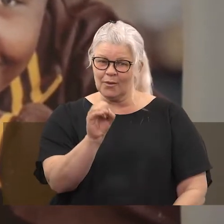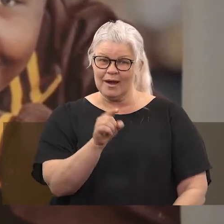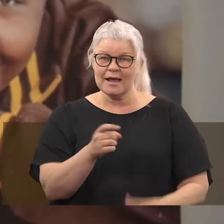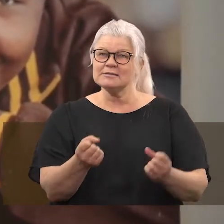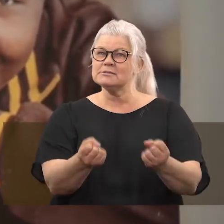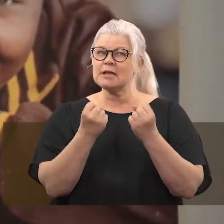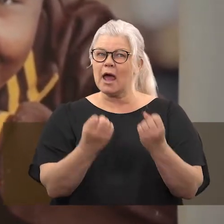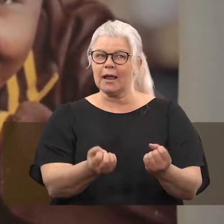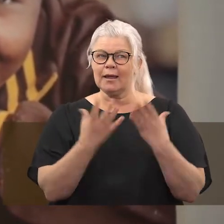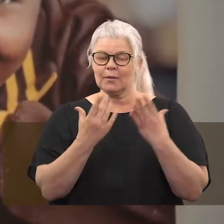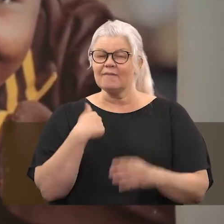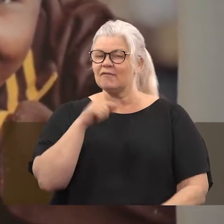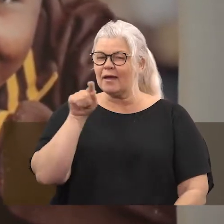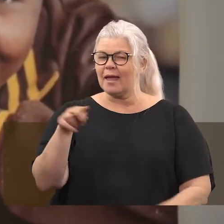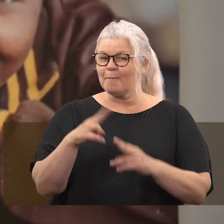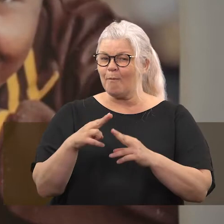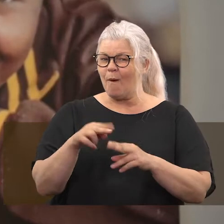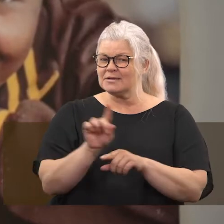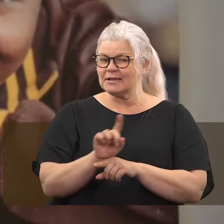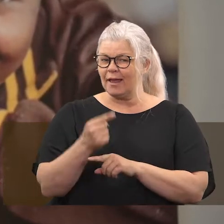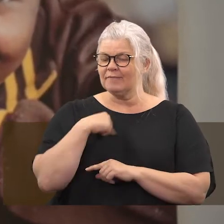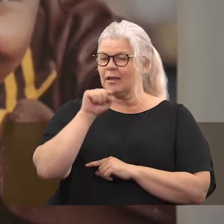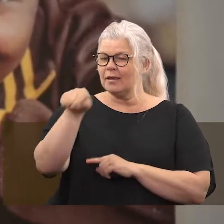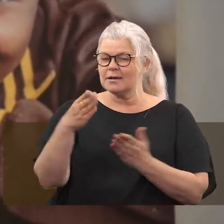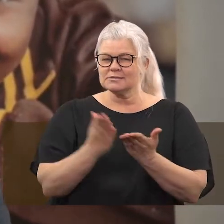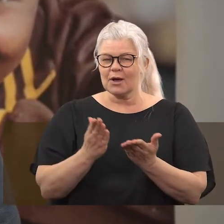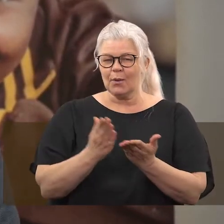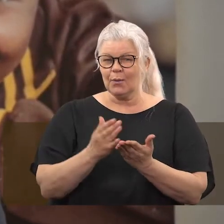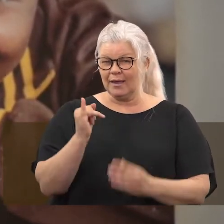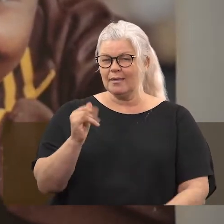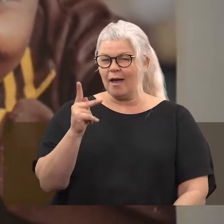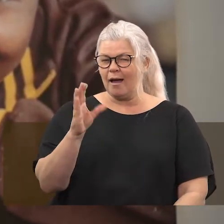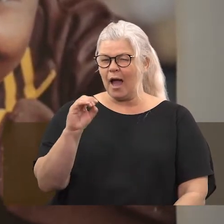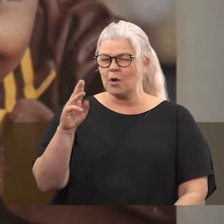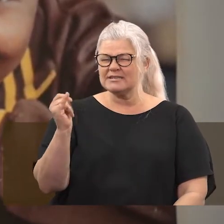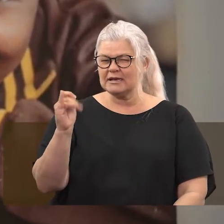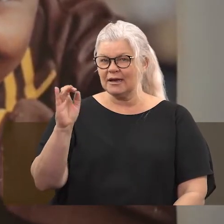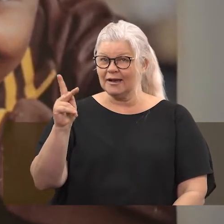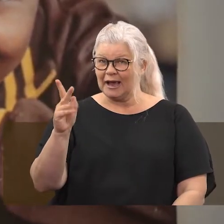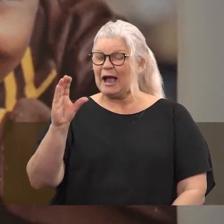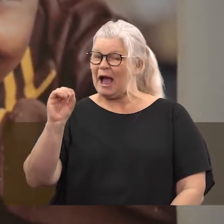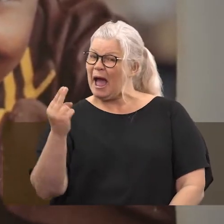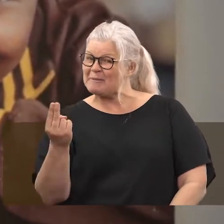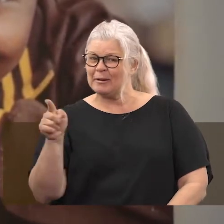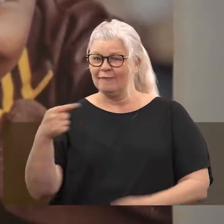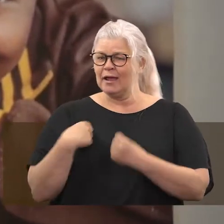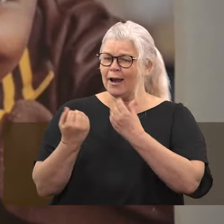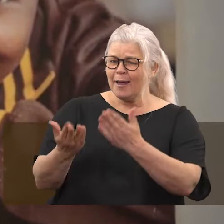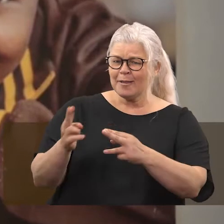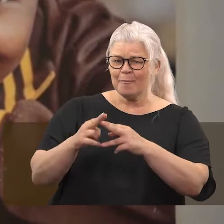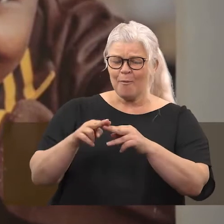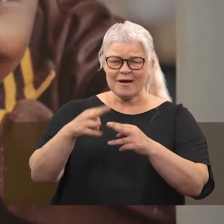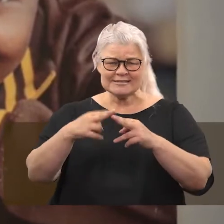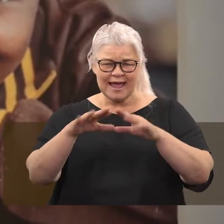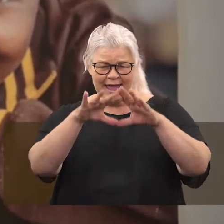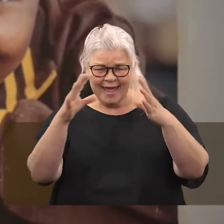var när vi åkte dit och det var vid påsktid vi var där nere då vi åkte ut till skolan där i Kachikau och lämnade över ett par påskägg med